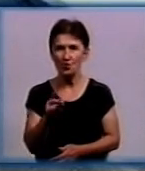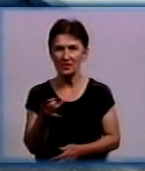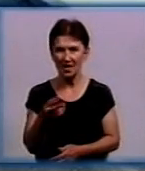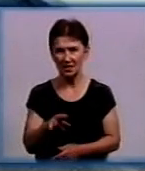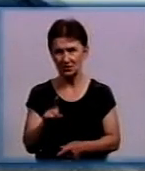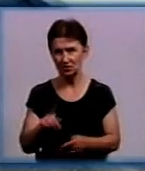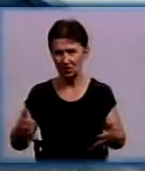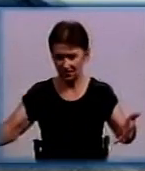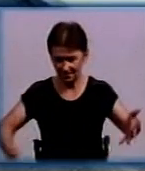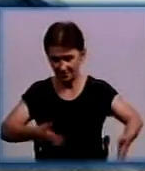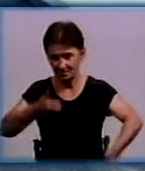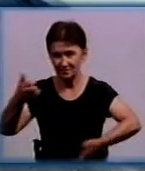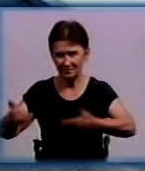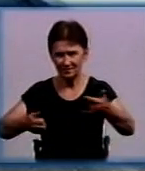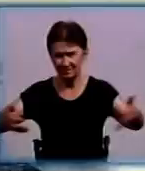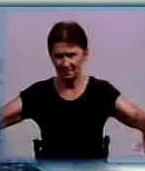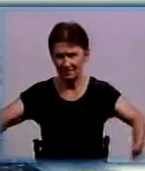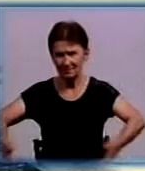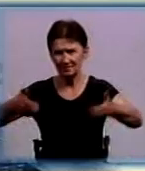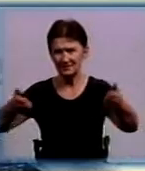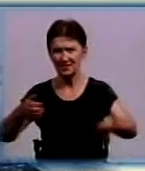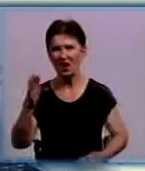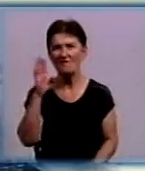зараз піднімають працівники водоканалу.